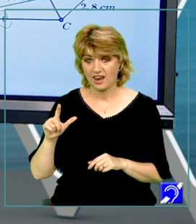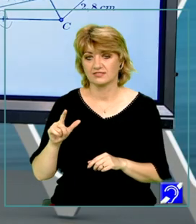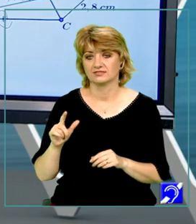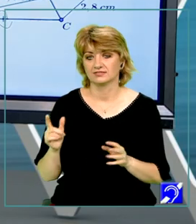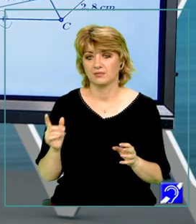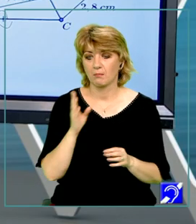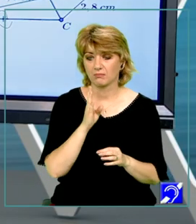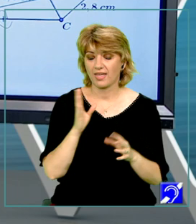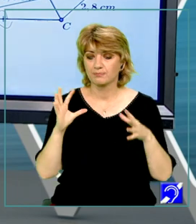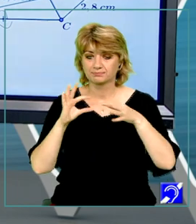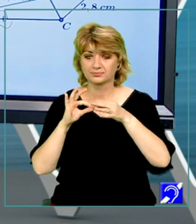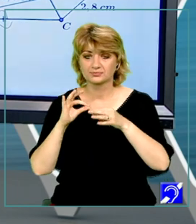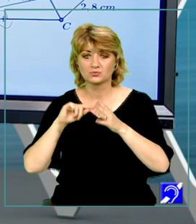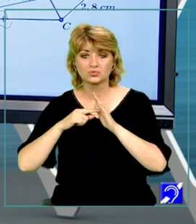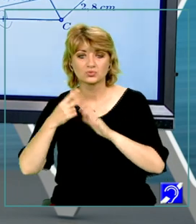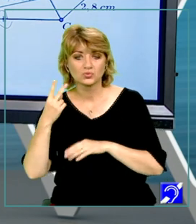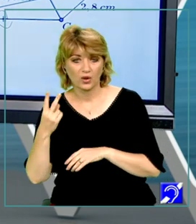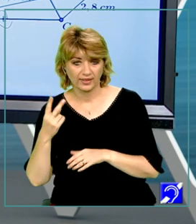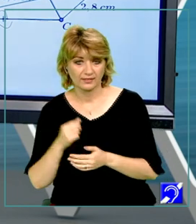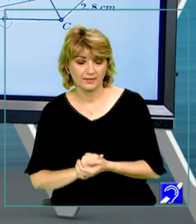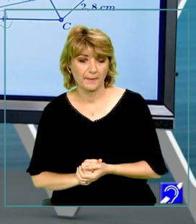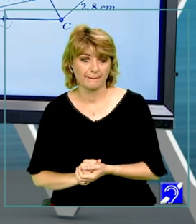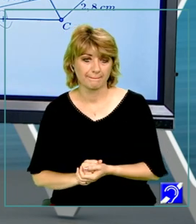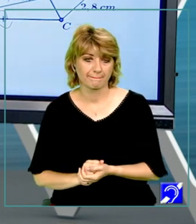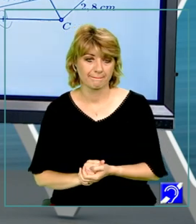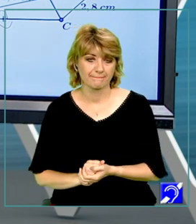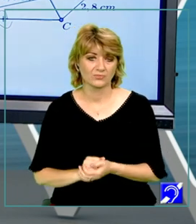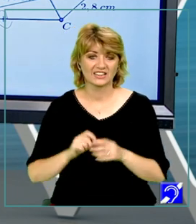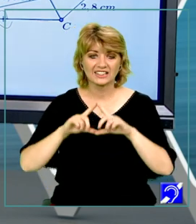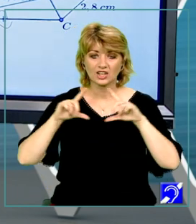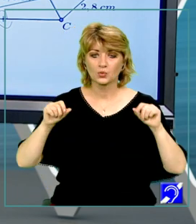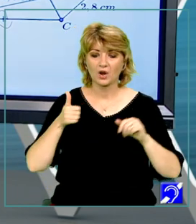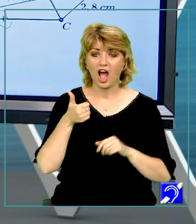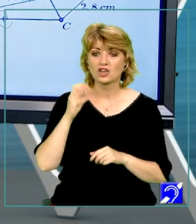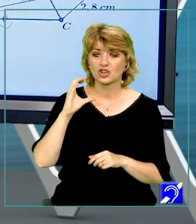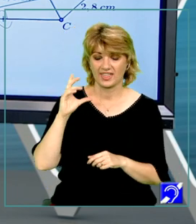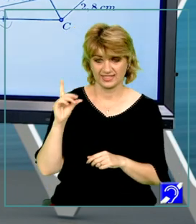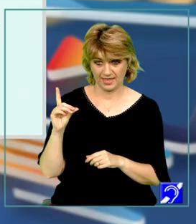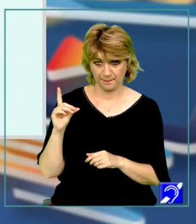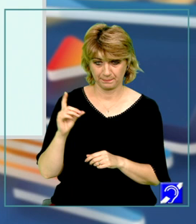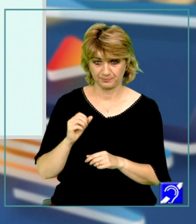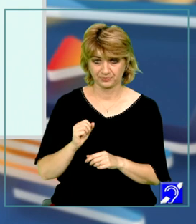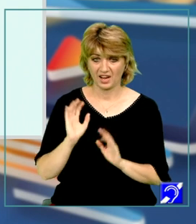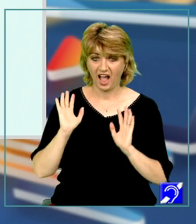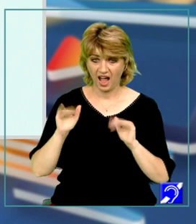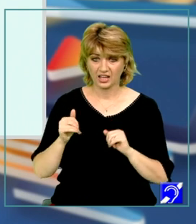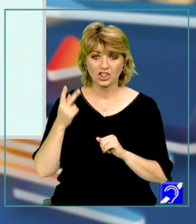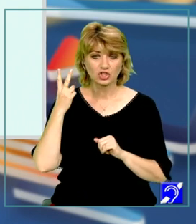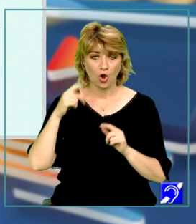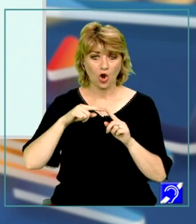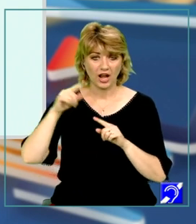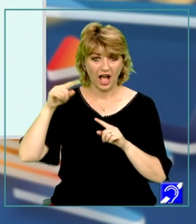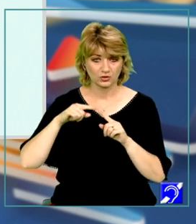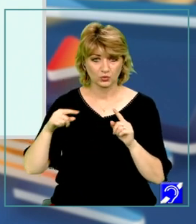B îi corespunde răspunsul numărul 2. Triunghiul ACD are două laturi cu